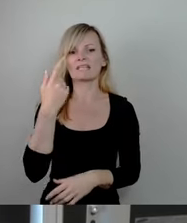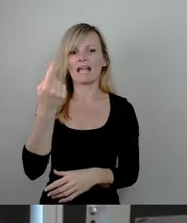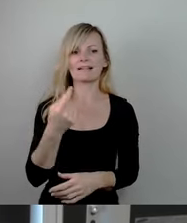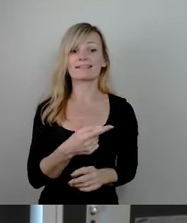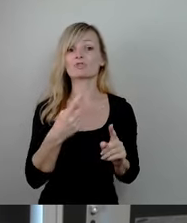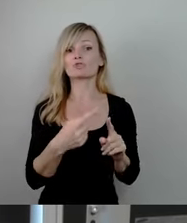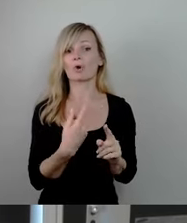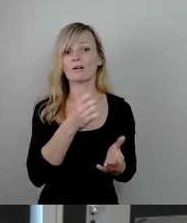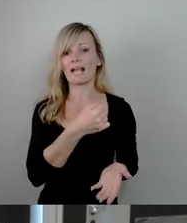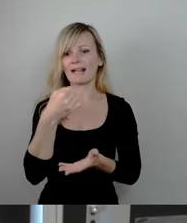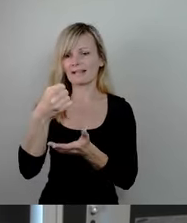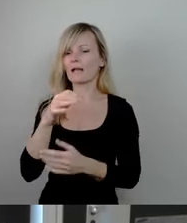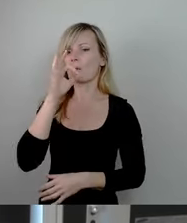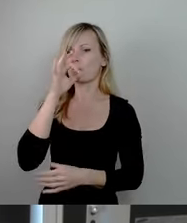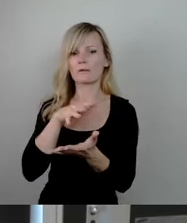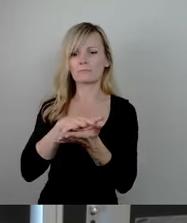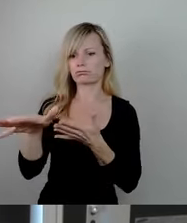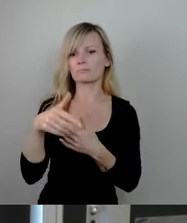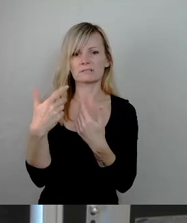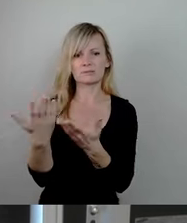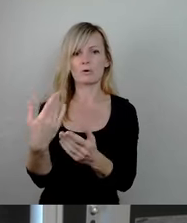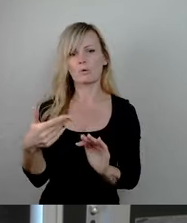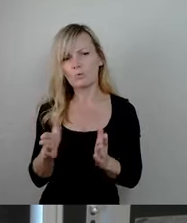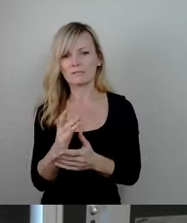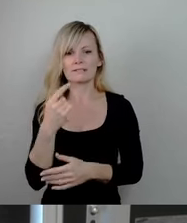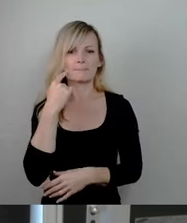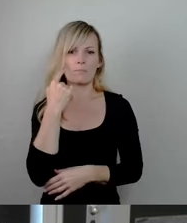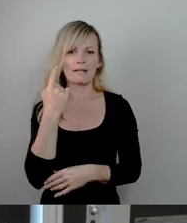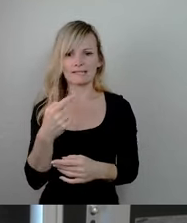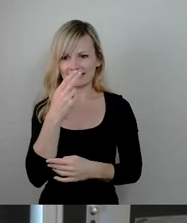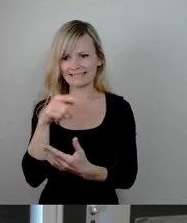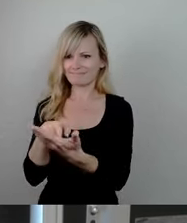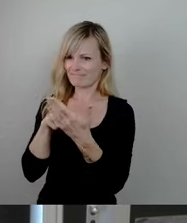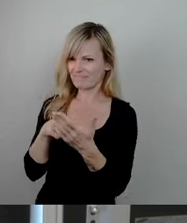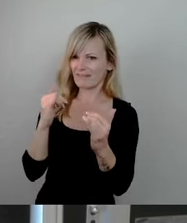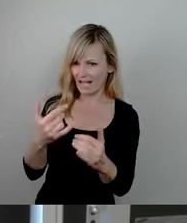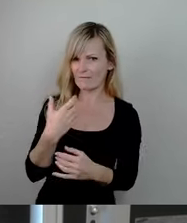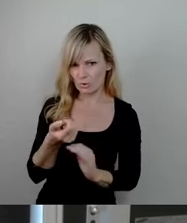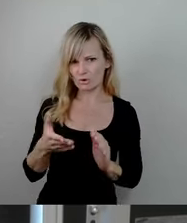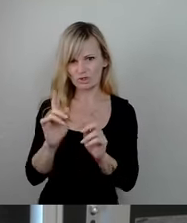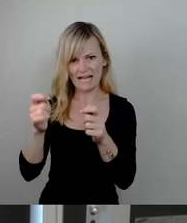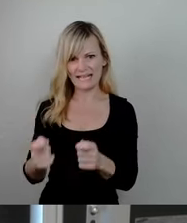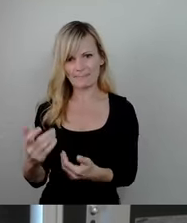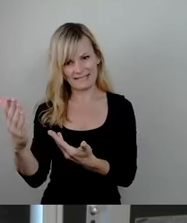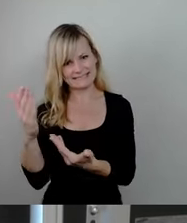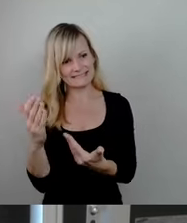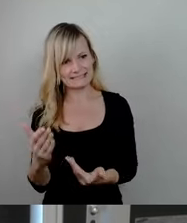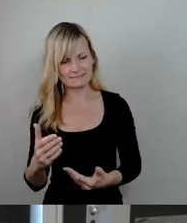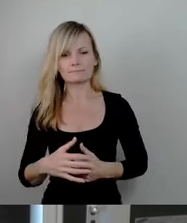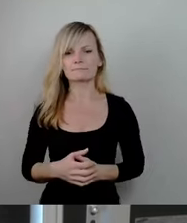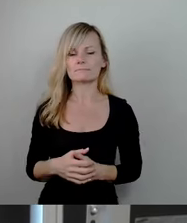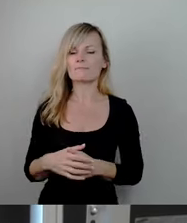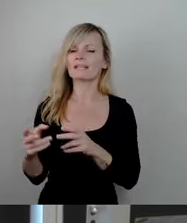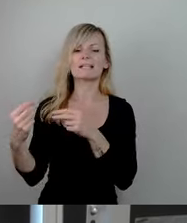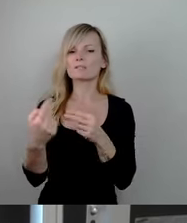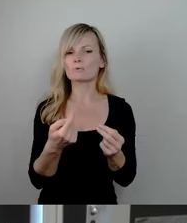verblasen, um für einen kurzen Augenblick die Bereitschaft zu erzeugen, Ergebnisse zu erzielen. Zurück zur Citywache, zurück zur